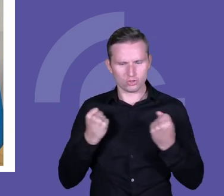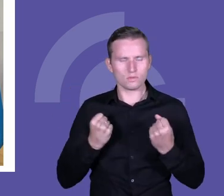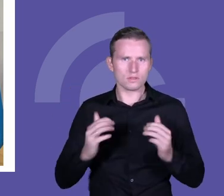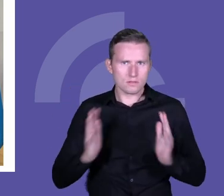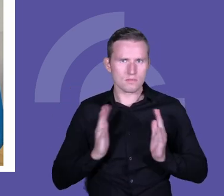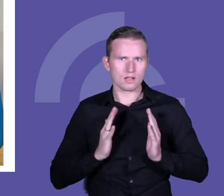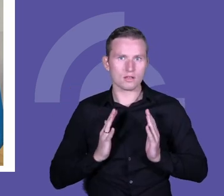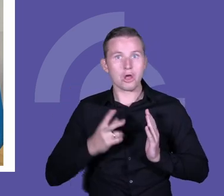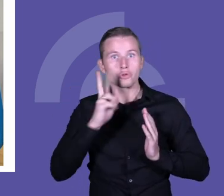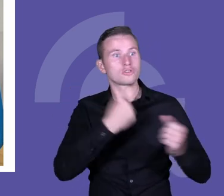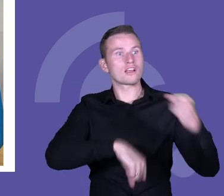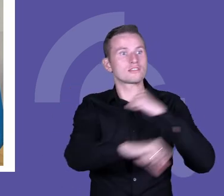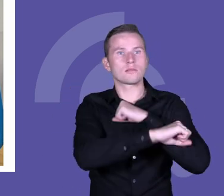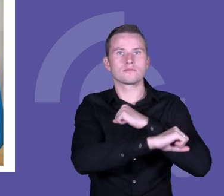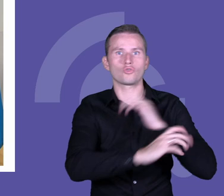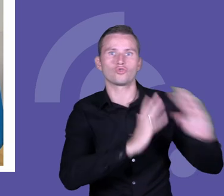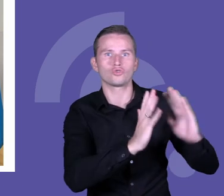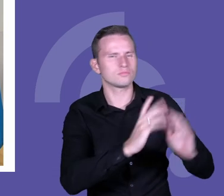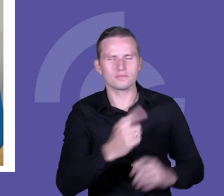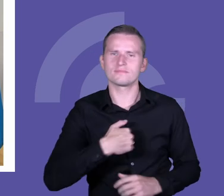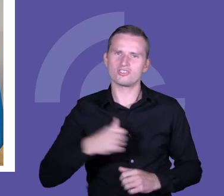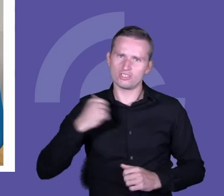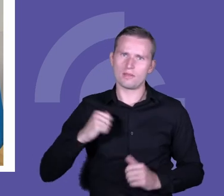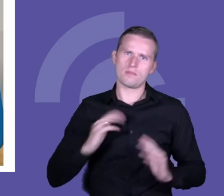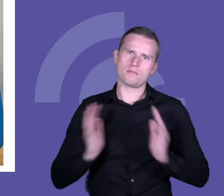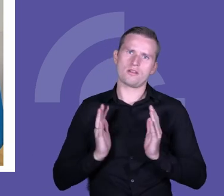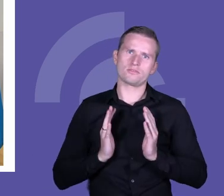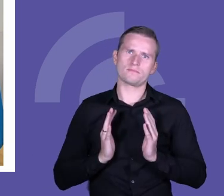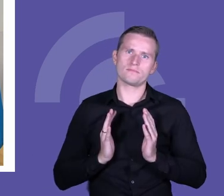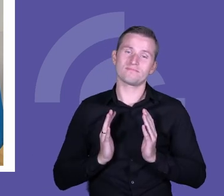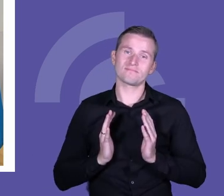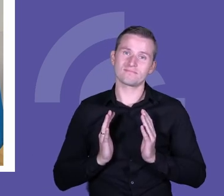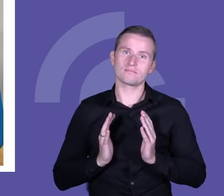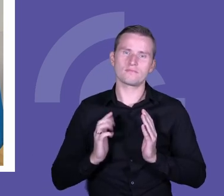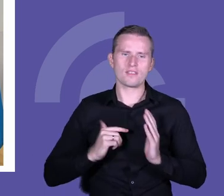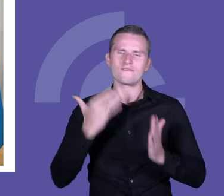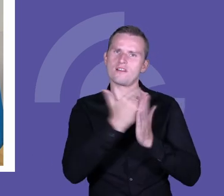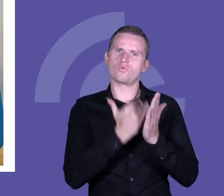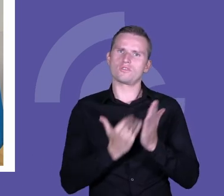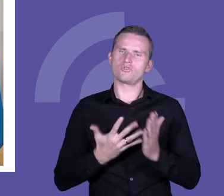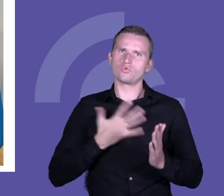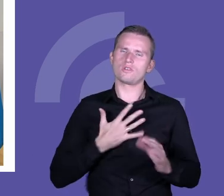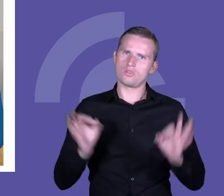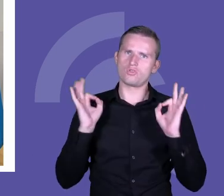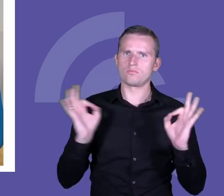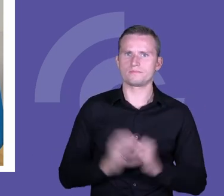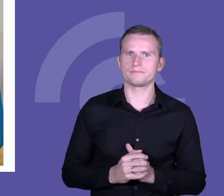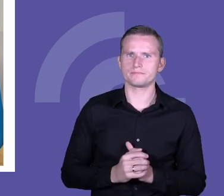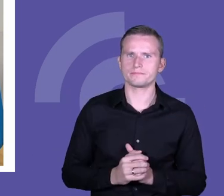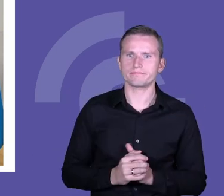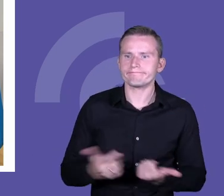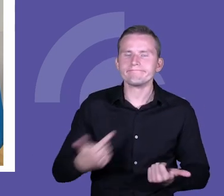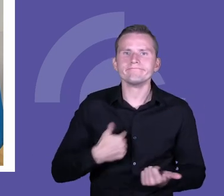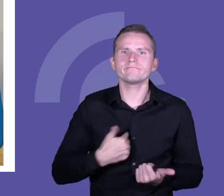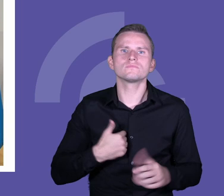To takie hasło, o swój dobrostan dbam sama, to jest prawda. I teraz tak, jak dbam o ten czas,